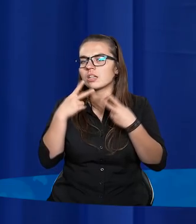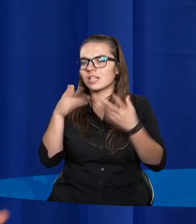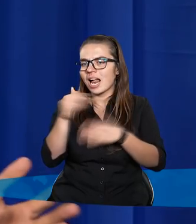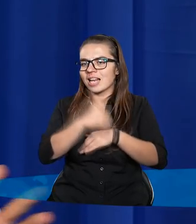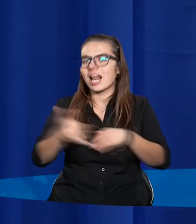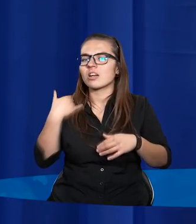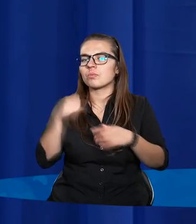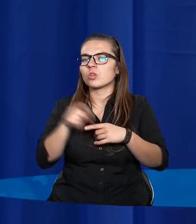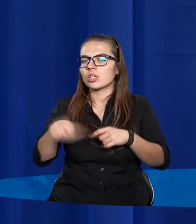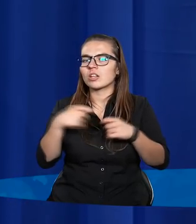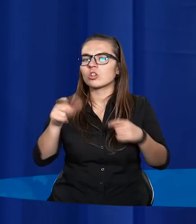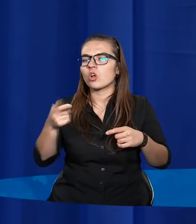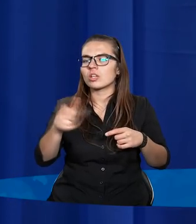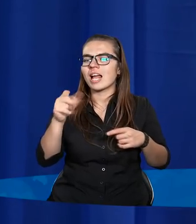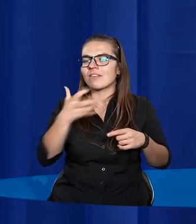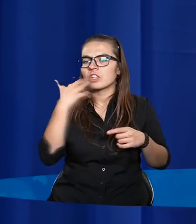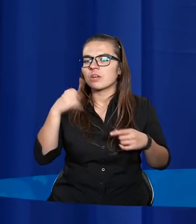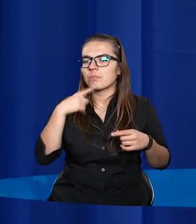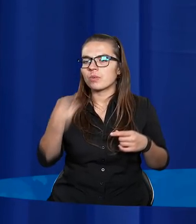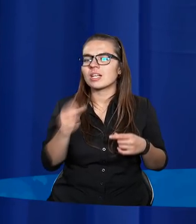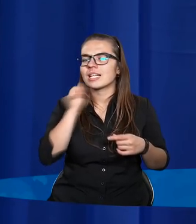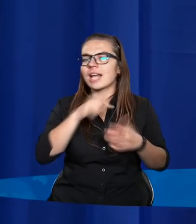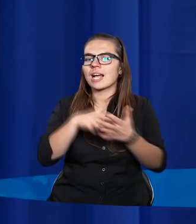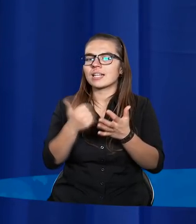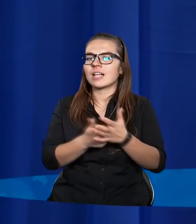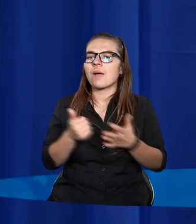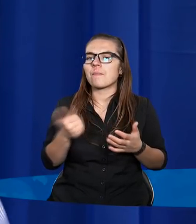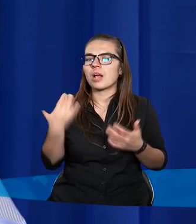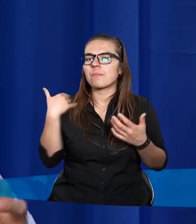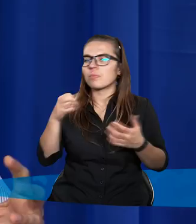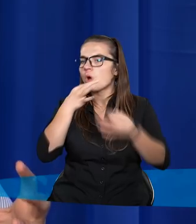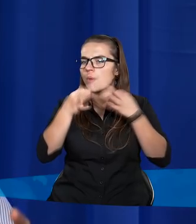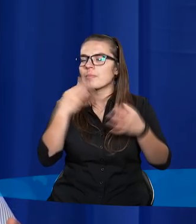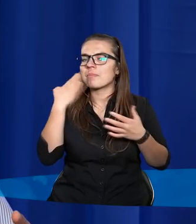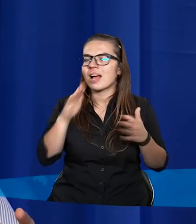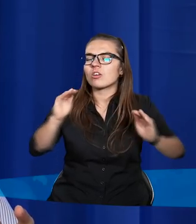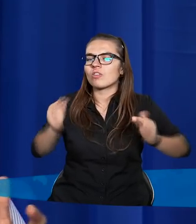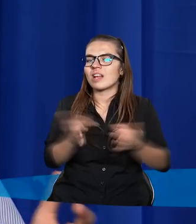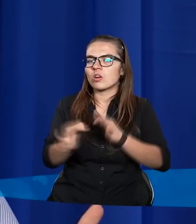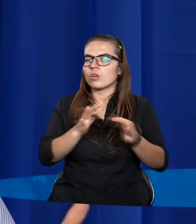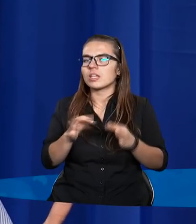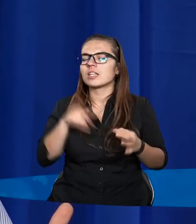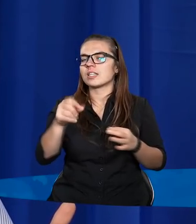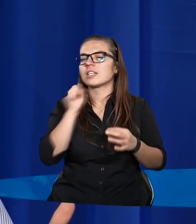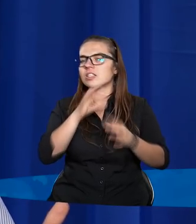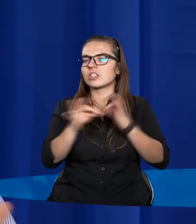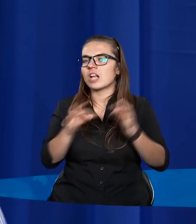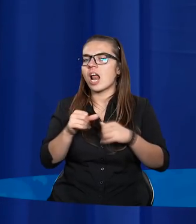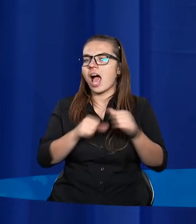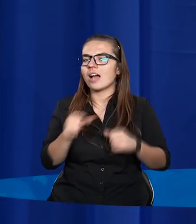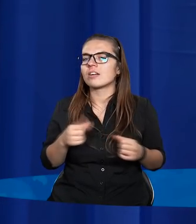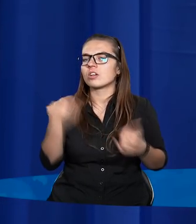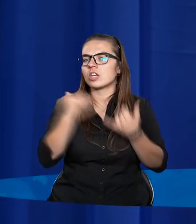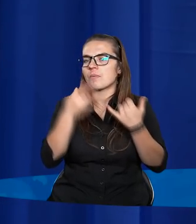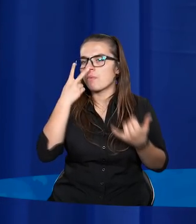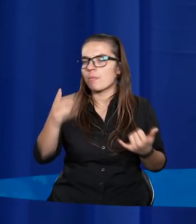zaznaczyłbym, nawiązując do tego, co Daniel wcześniej powiedział, że Stary Testament opisuje historię bardzo zwięźle. On opisuje cztery tysiące lat. I teraz